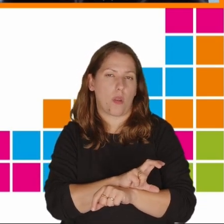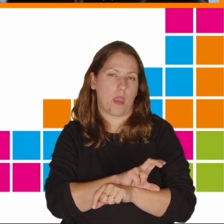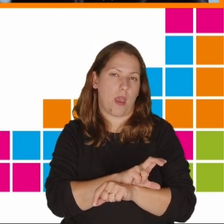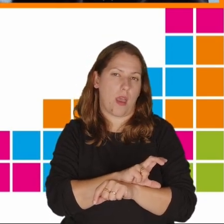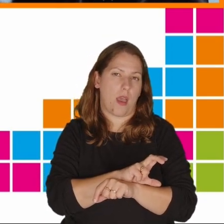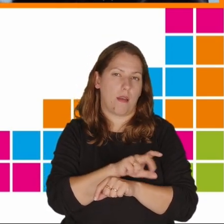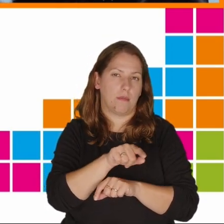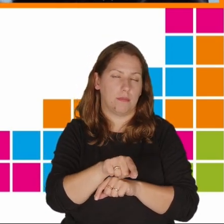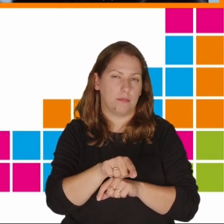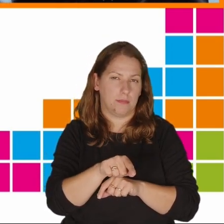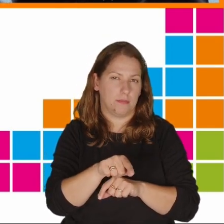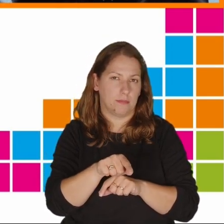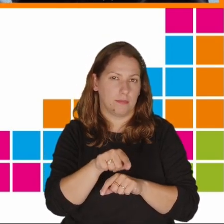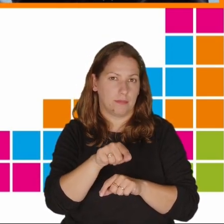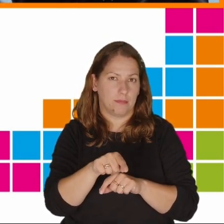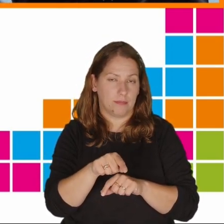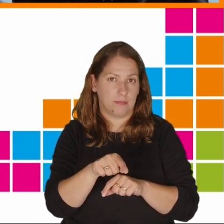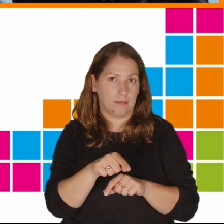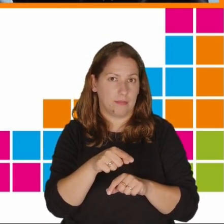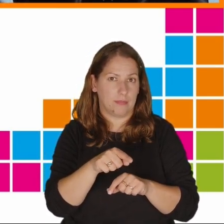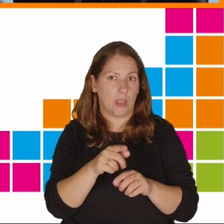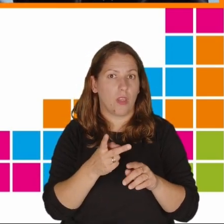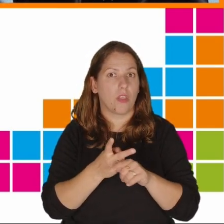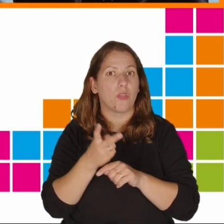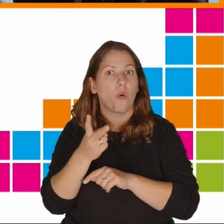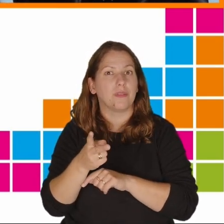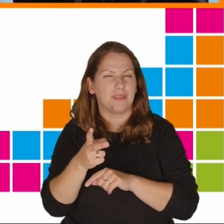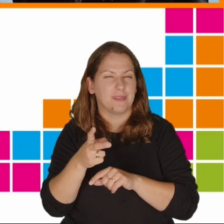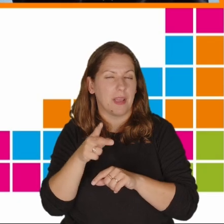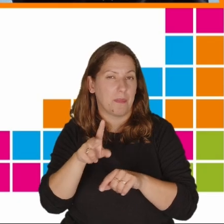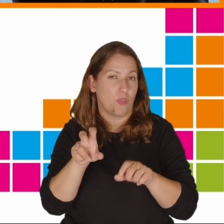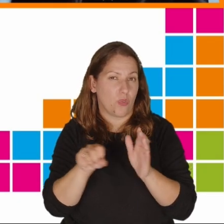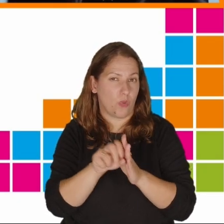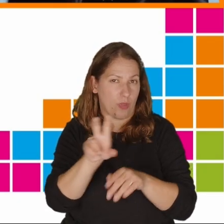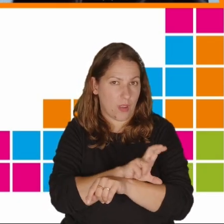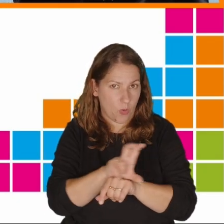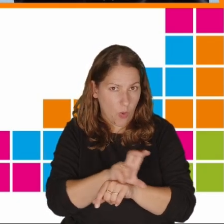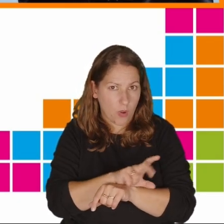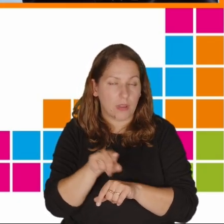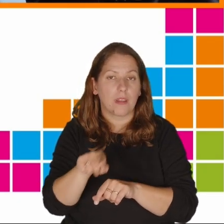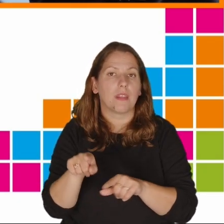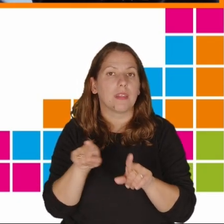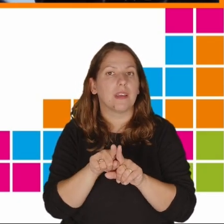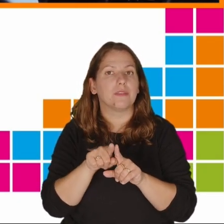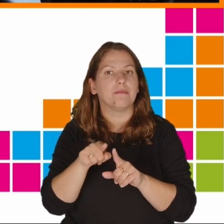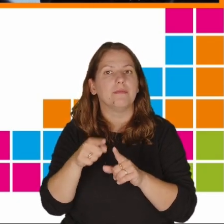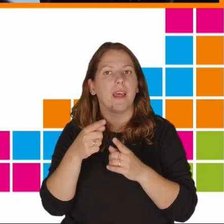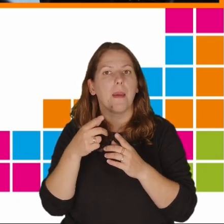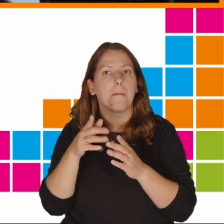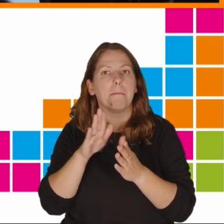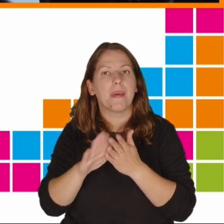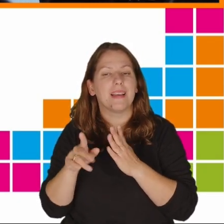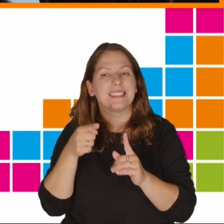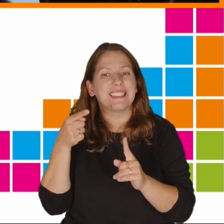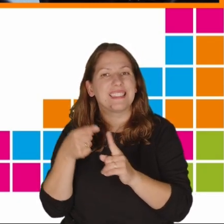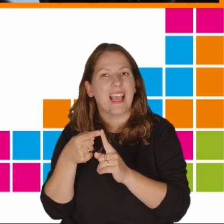ICT, które jedynie zwiększają dostęp do technologii, nie stawiając przy tym jasnych celów edukacyjnych, mają